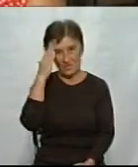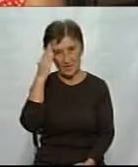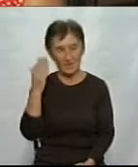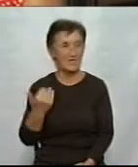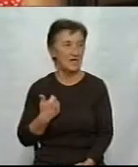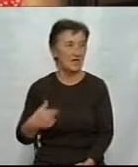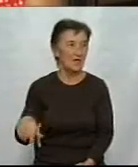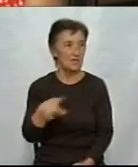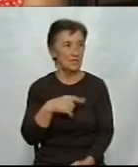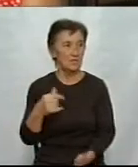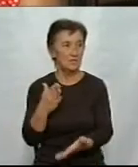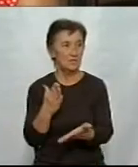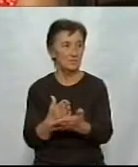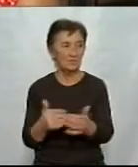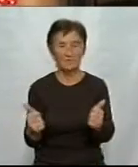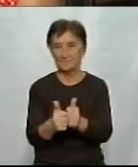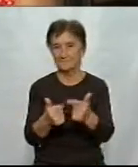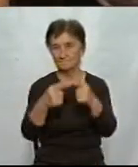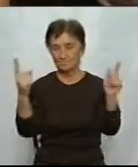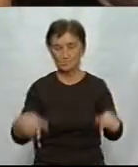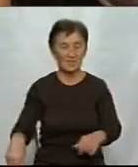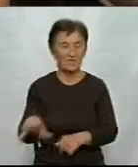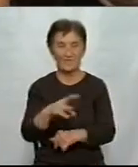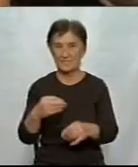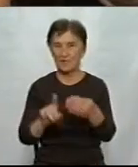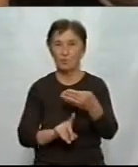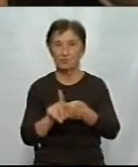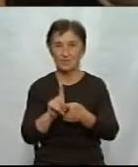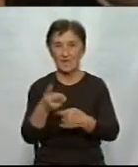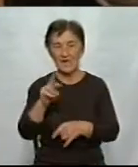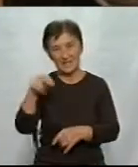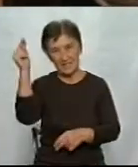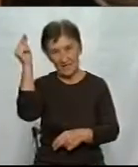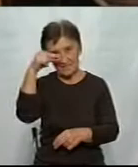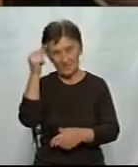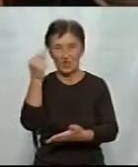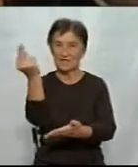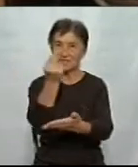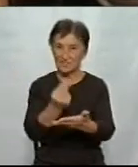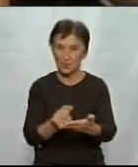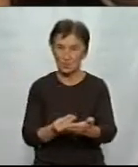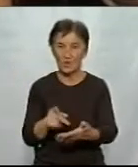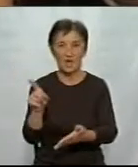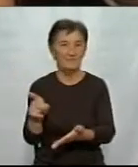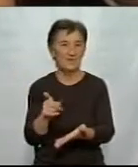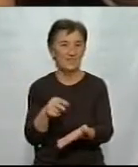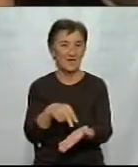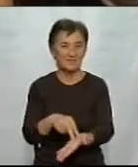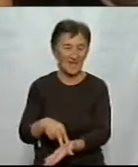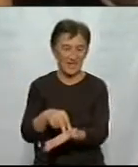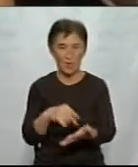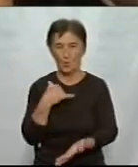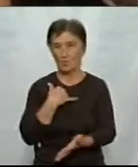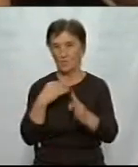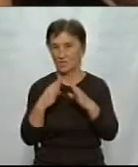Ми знаходимося з вами біля інсталяції, з якої все і почалося. Це обрубовка для навчання рисунку. Вона стояла в мене вдома